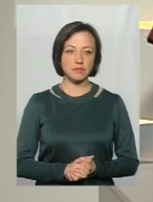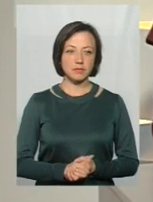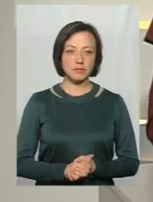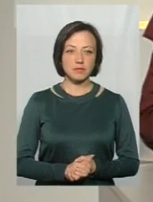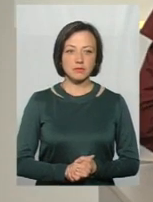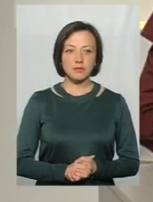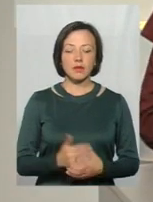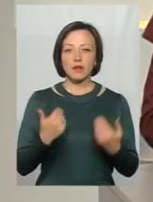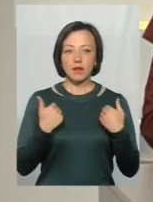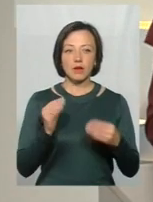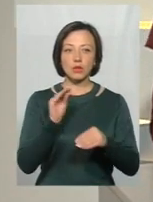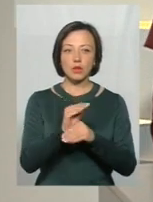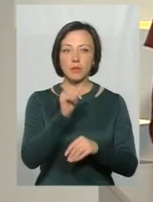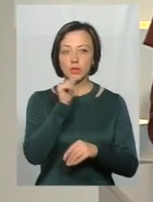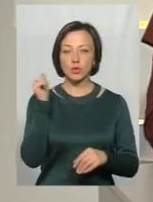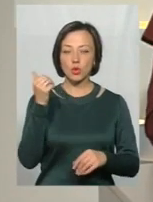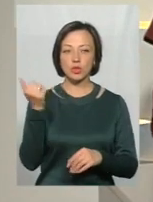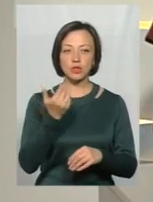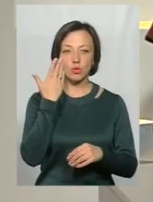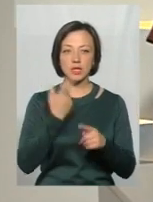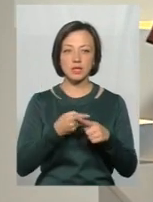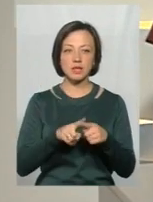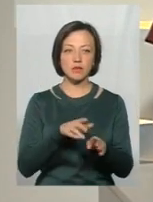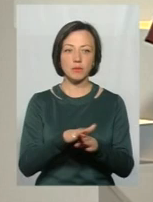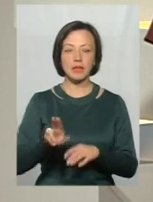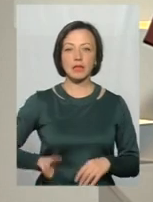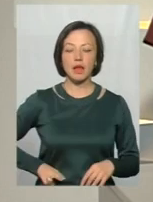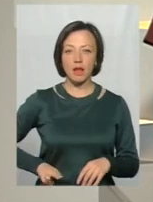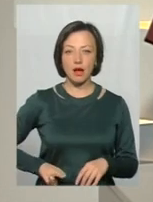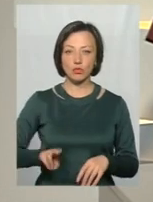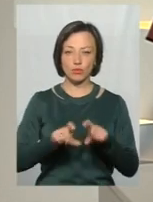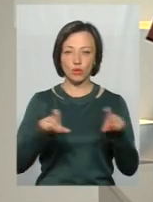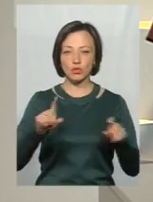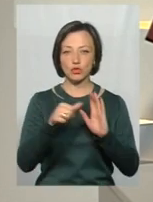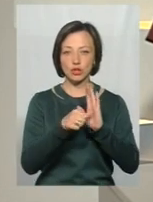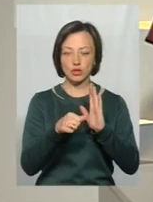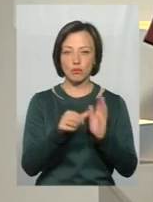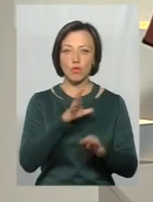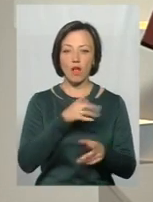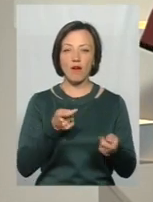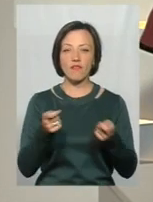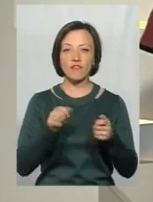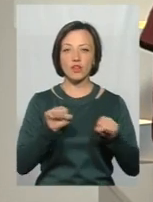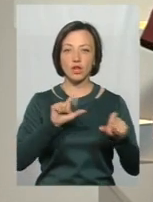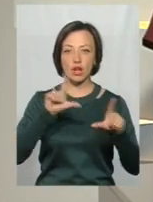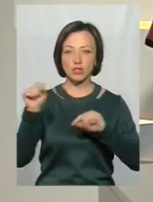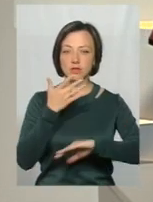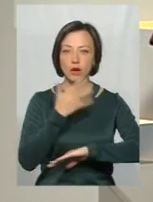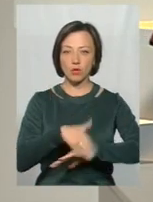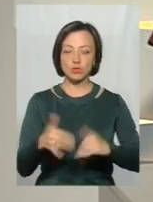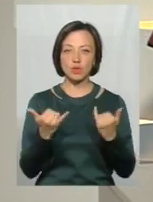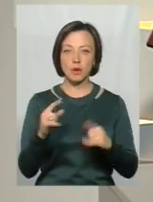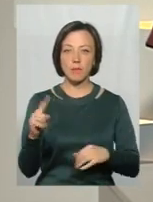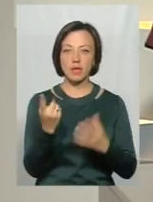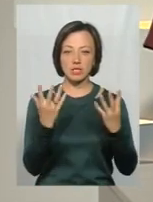Я додам, що минулого тижня, коли це відбувалось, директор НБК номер 6 Наталія Сопко була у відрядженні за кордоном. Сьогодні